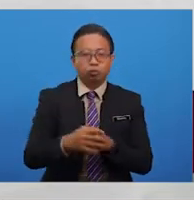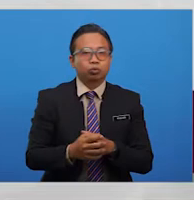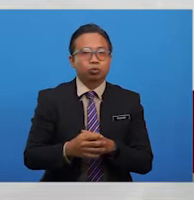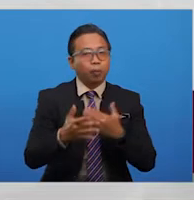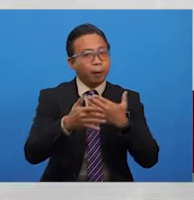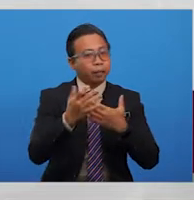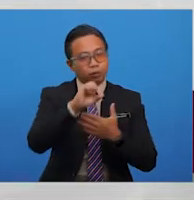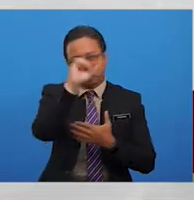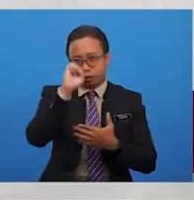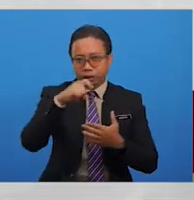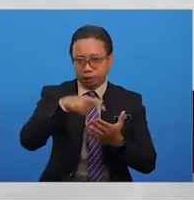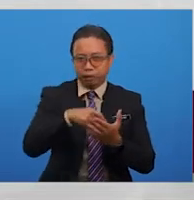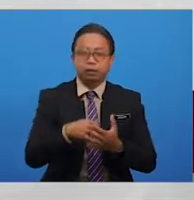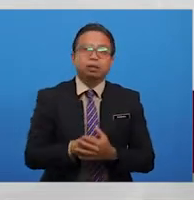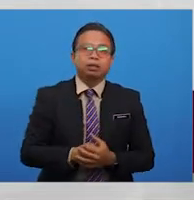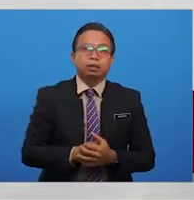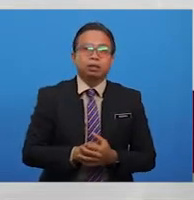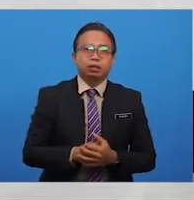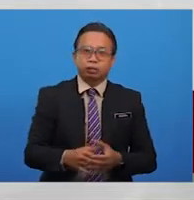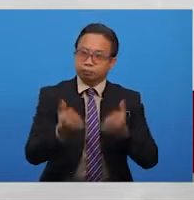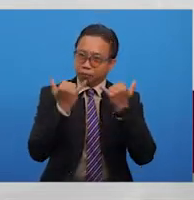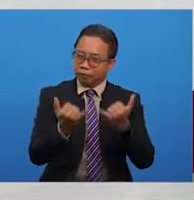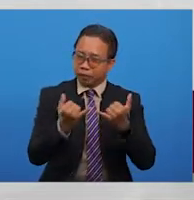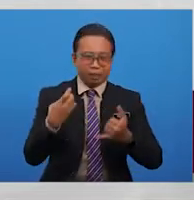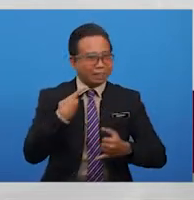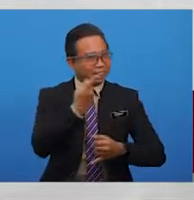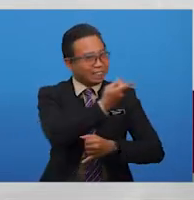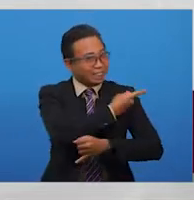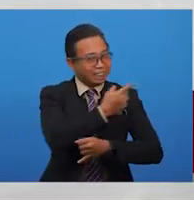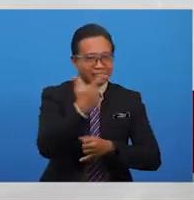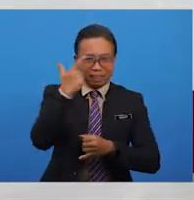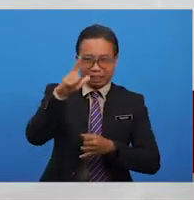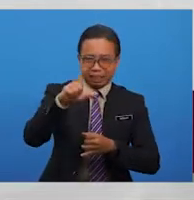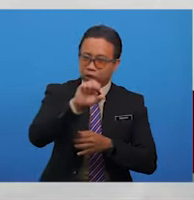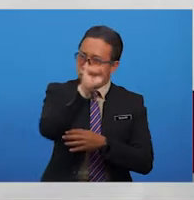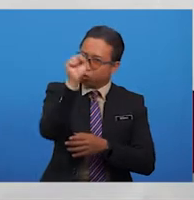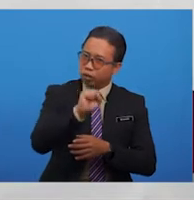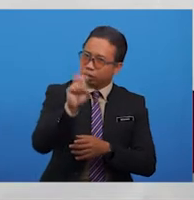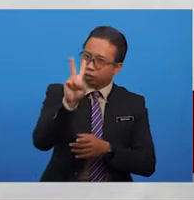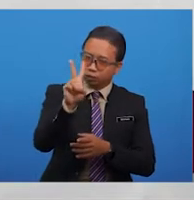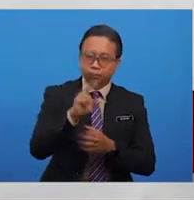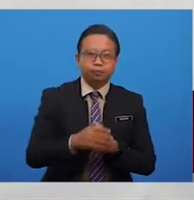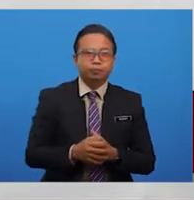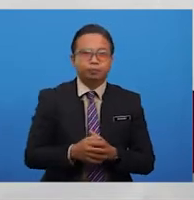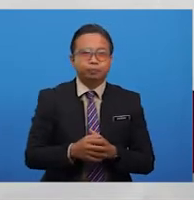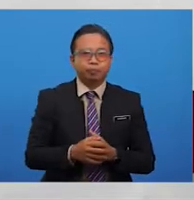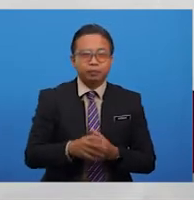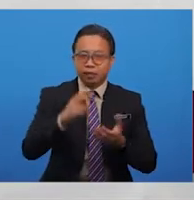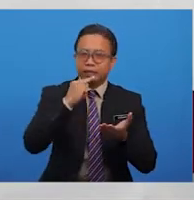jawapan soalan ini. Sekarang, kita akan lihat pula jawapan bagi soalan kedua.